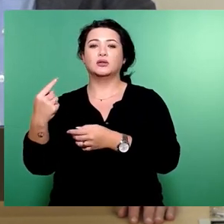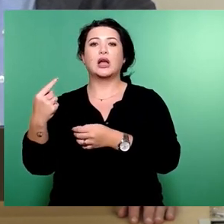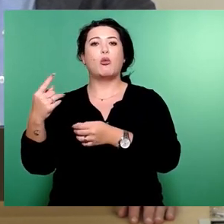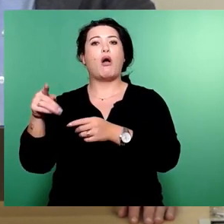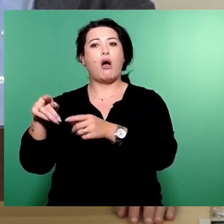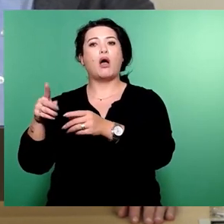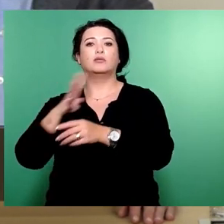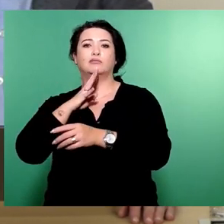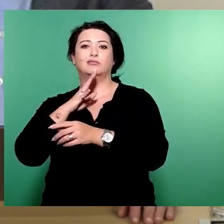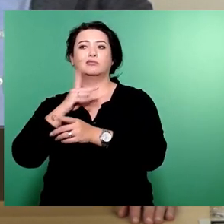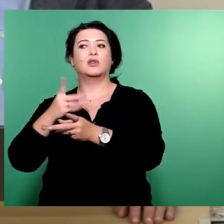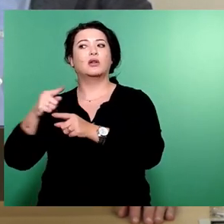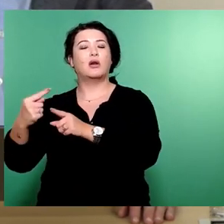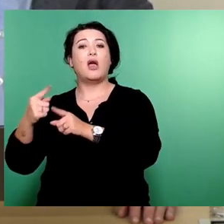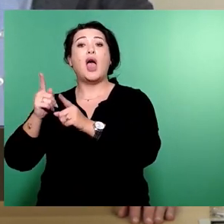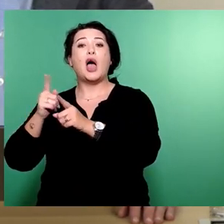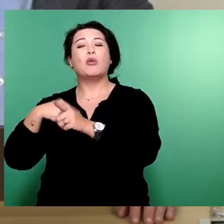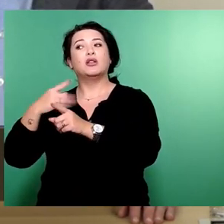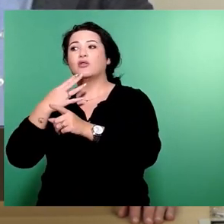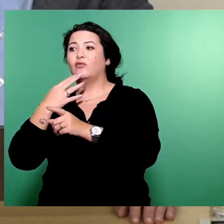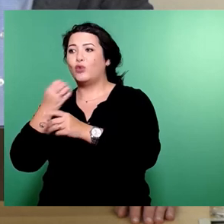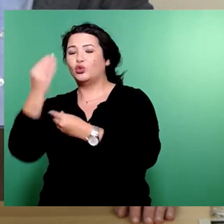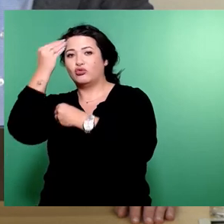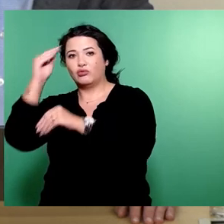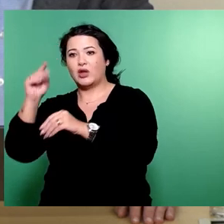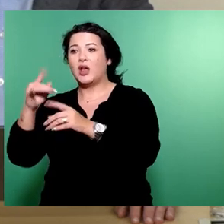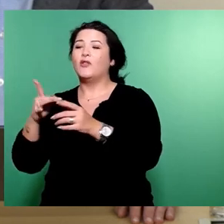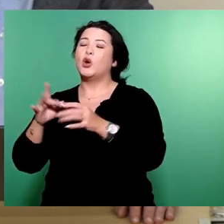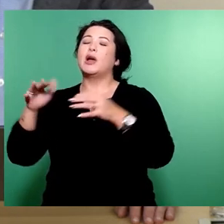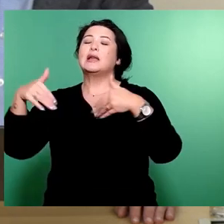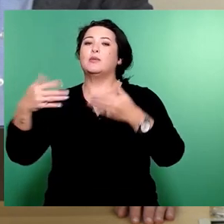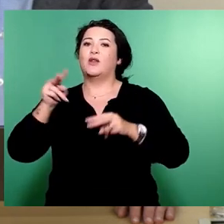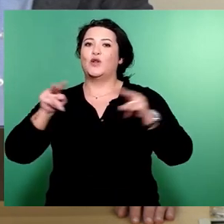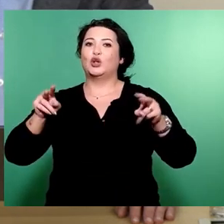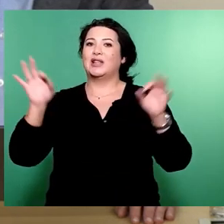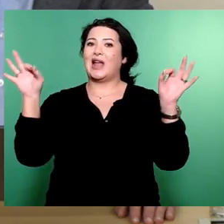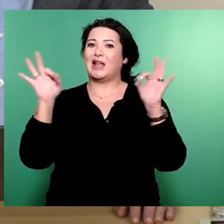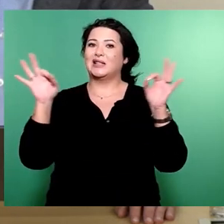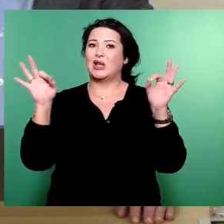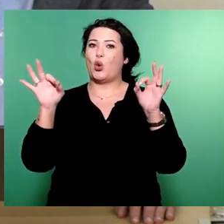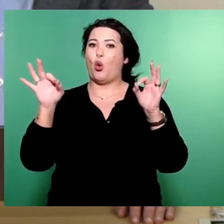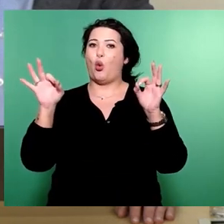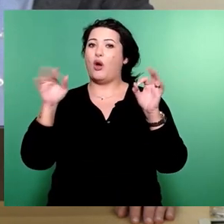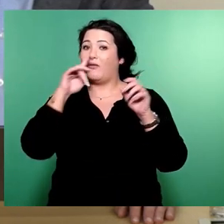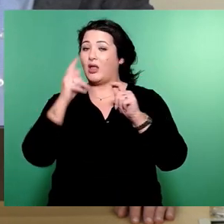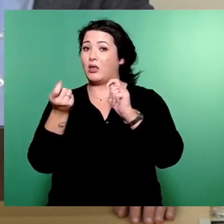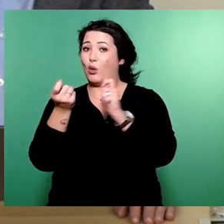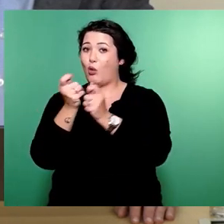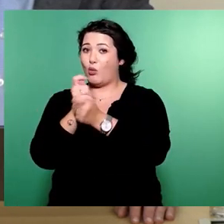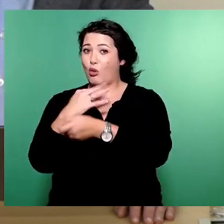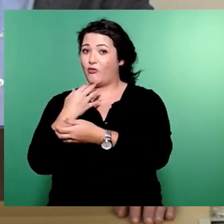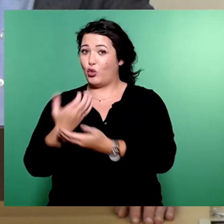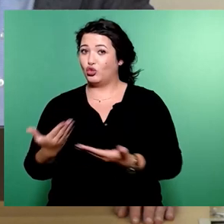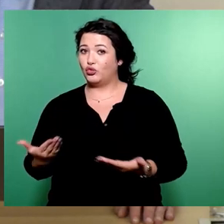sie auf bestimmte Risiken in den Änderungen hinzuweisen. Und auch natürlich die Risiken,